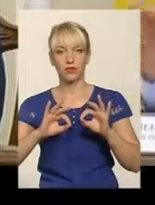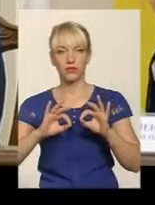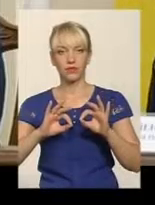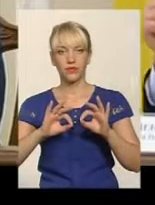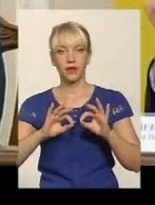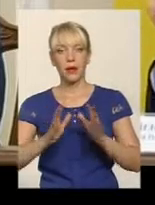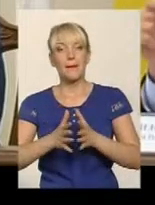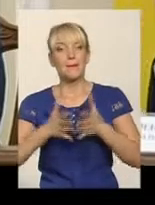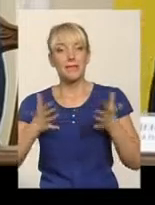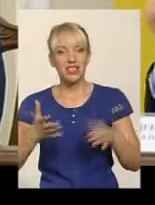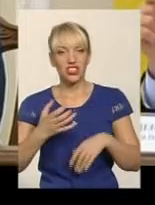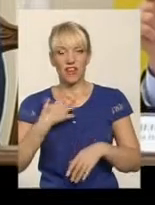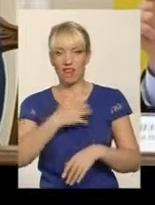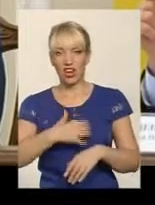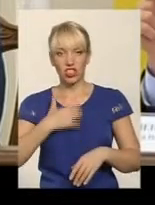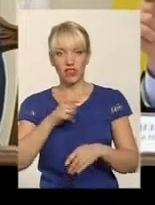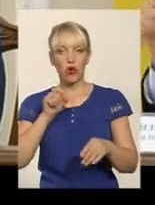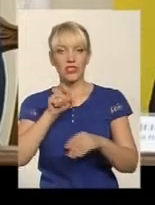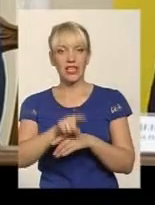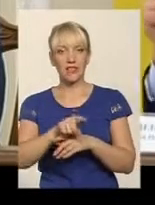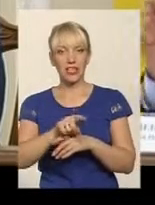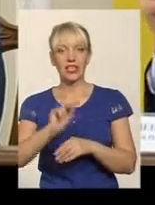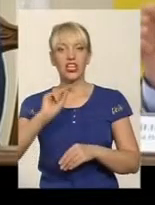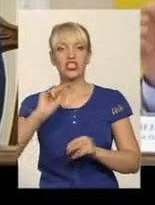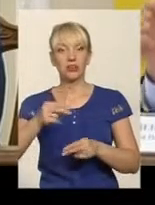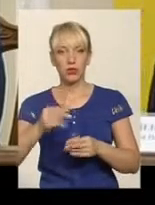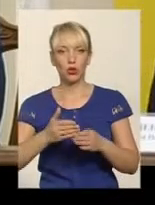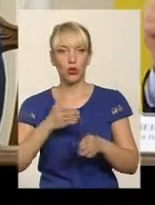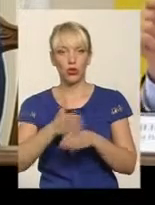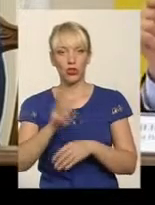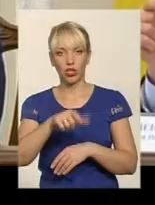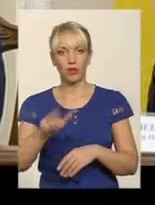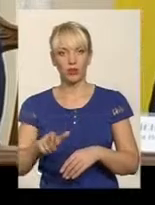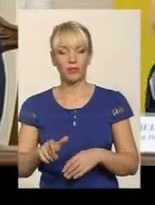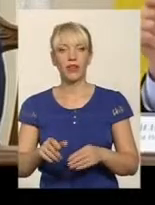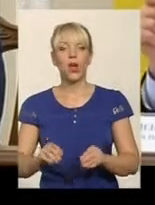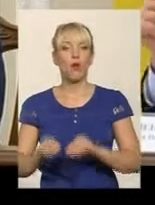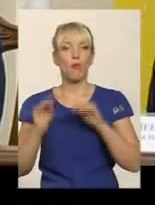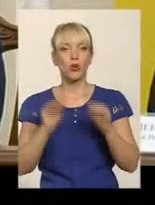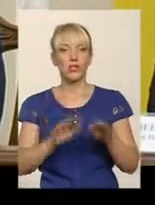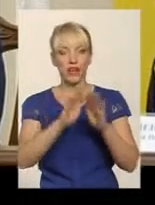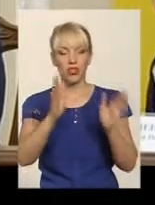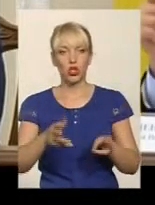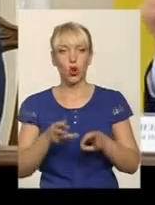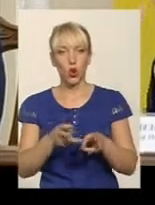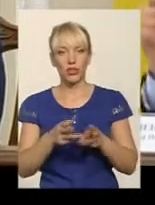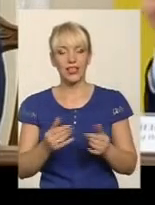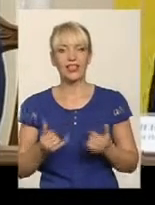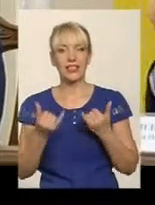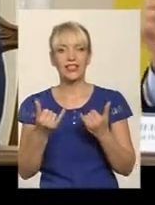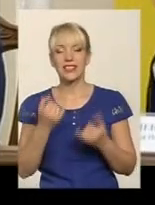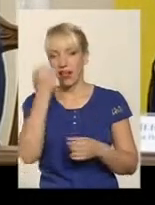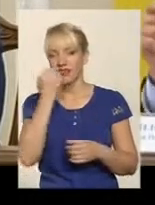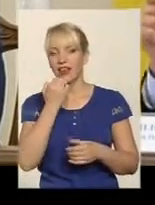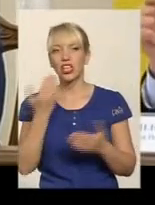Більш важливого завдання, ніж допомогти людям поставити котли, завдяки чому люди